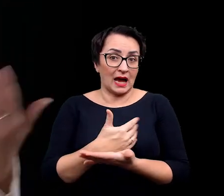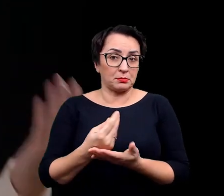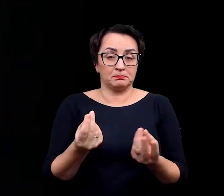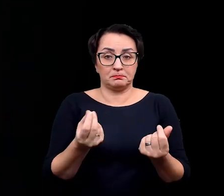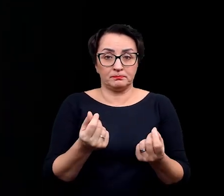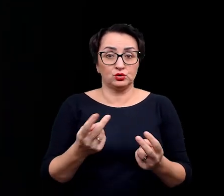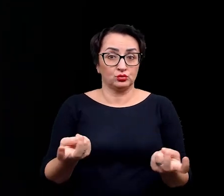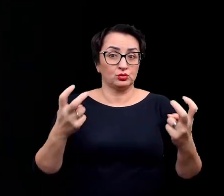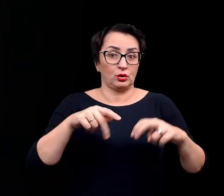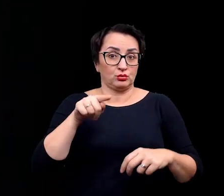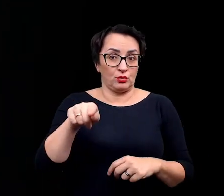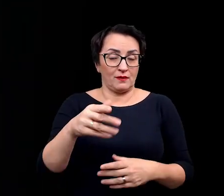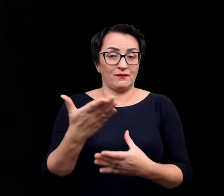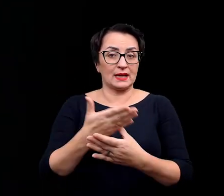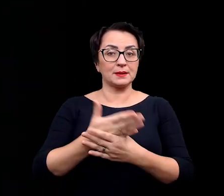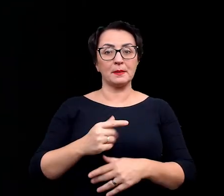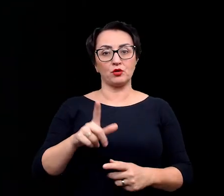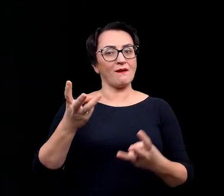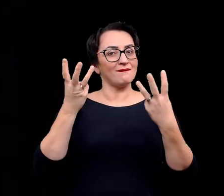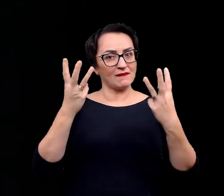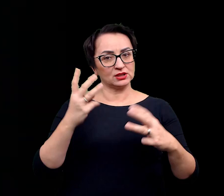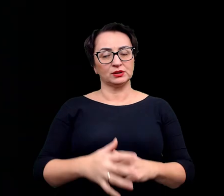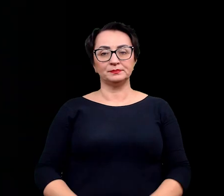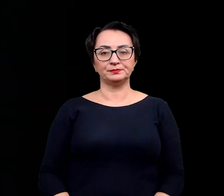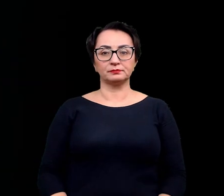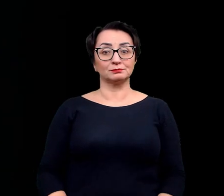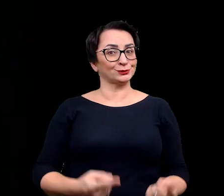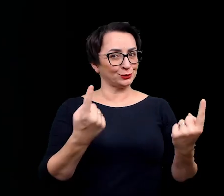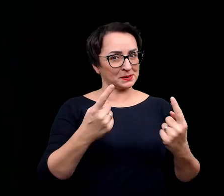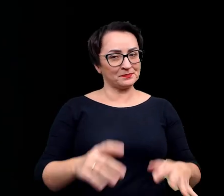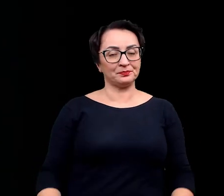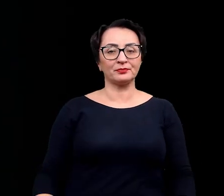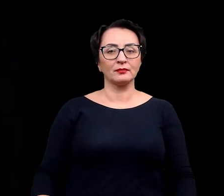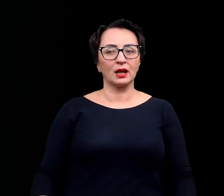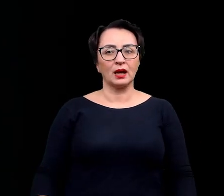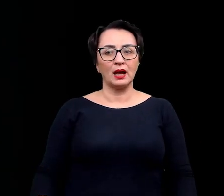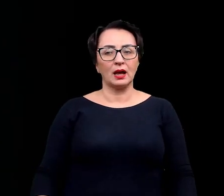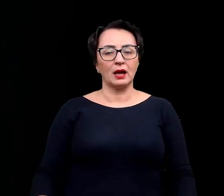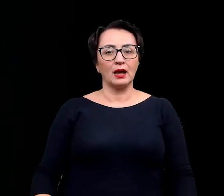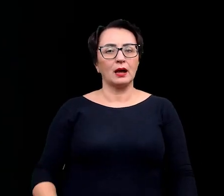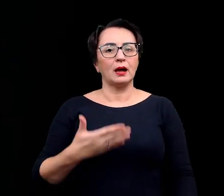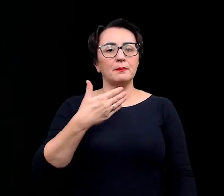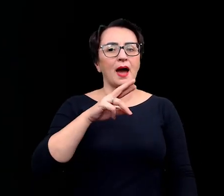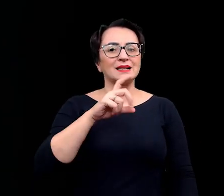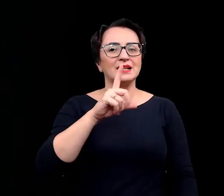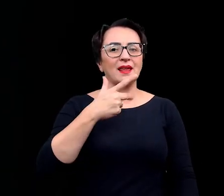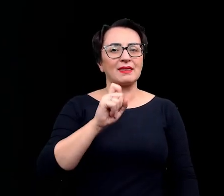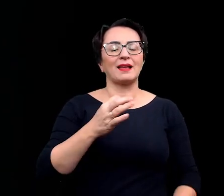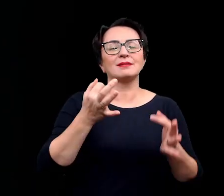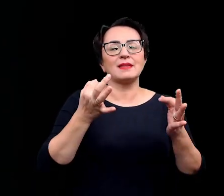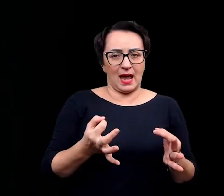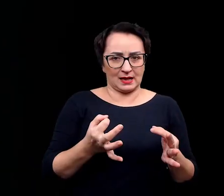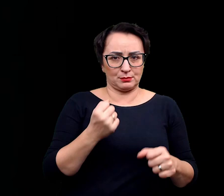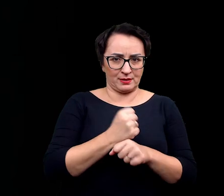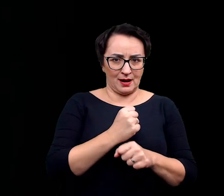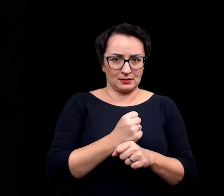finansowe, które z tego płyną. To jest bardzo istotne, czyli super. Marcy, no ale to jest twoja praca